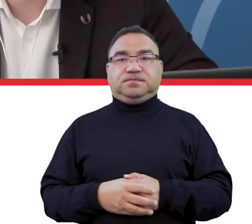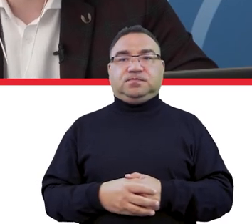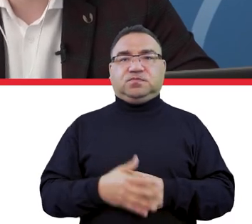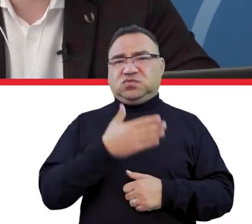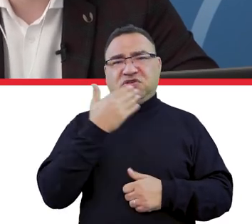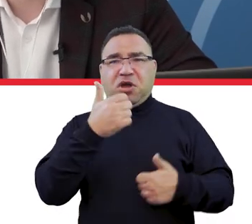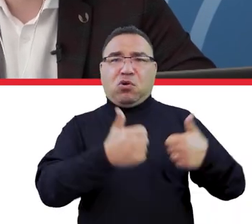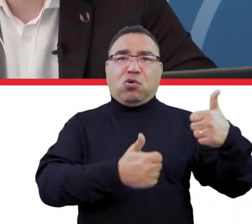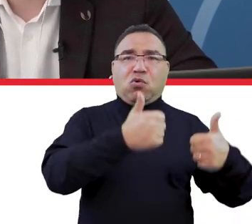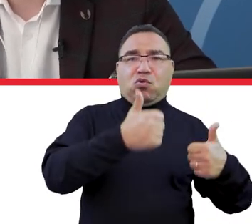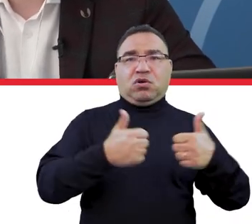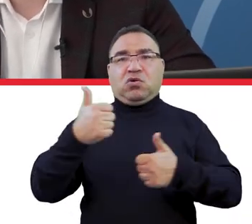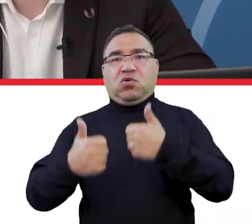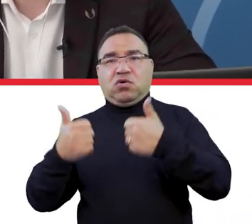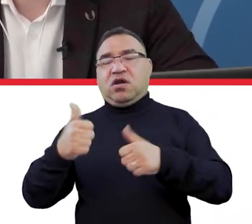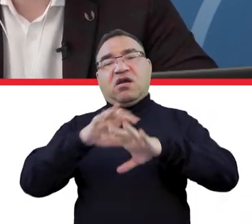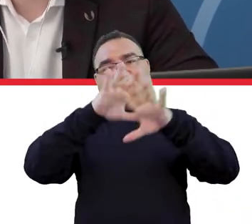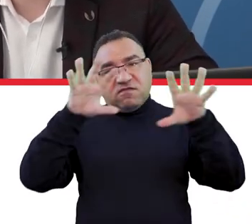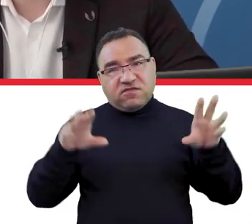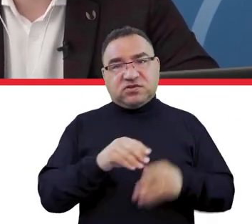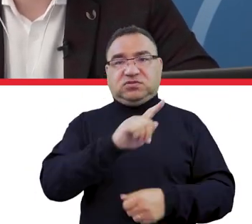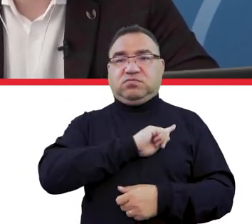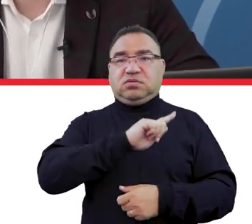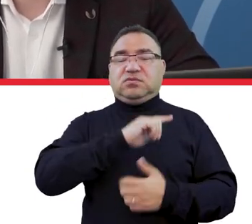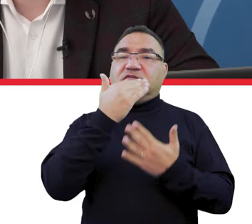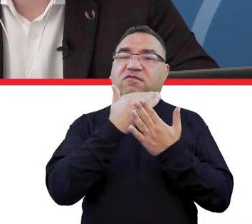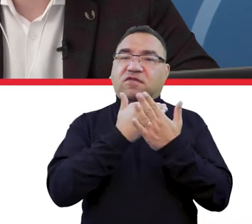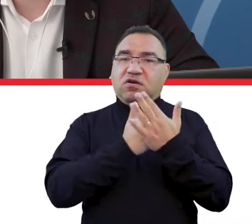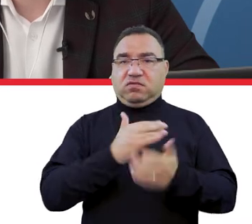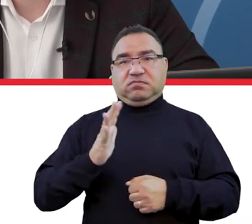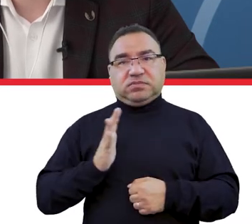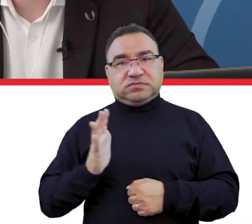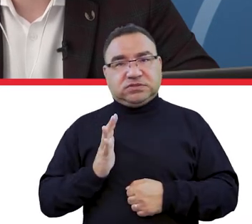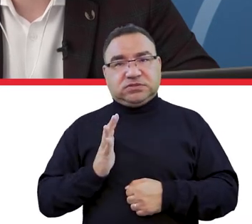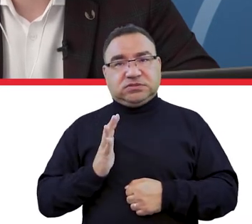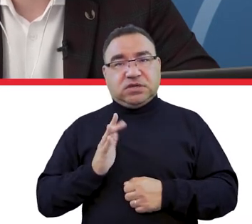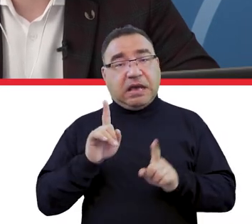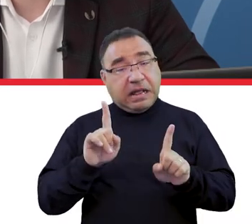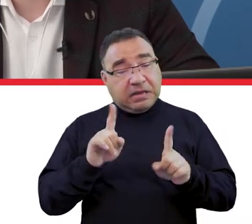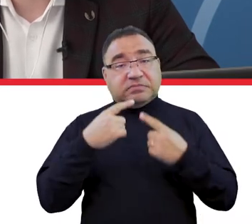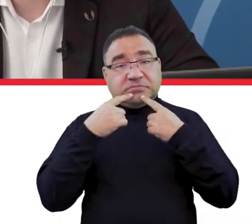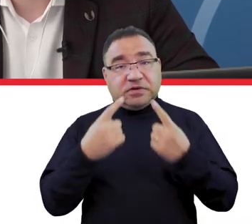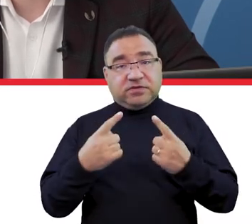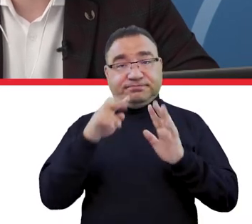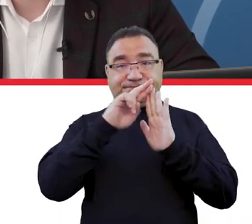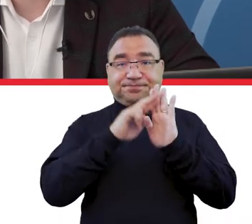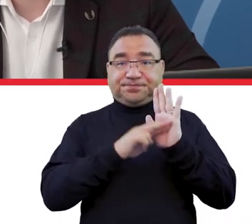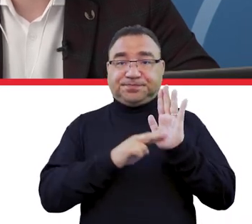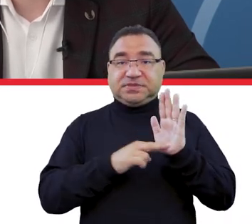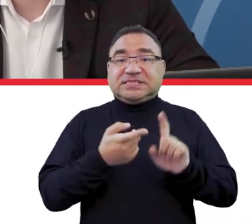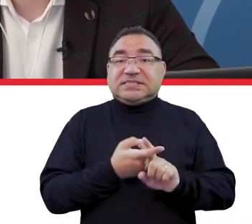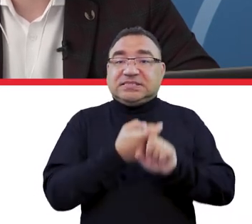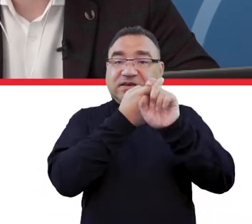konkurowania. Wszyscy musimy przestrzegać tych warunków bezpieczeństwa. Przypomnę, że rozporządzenie